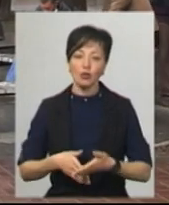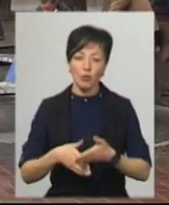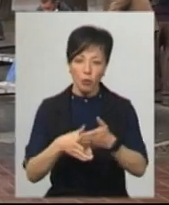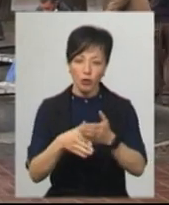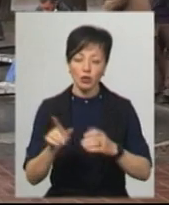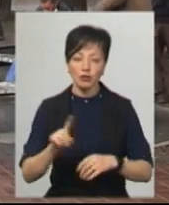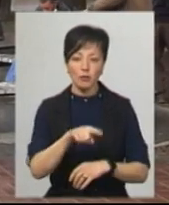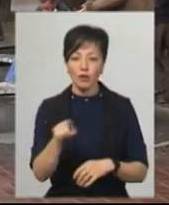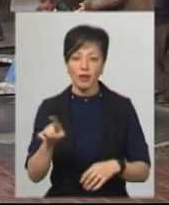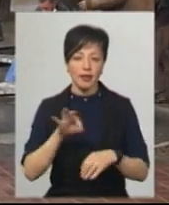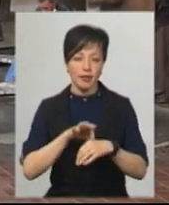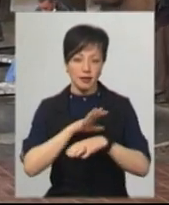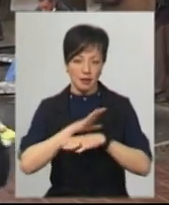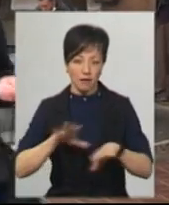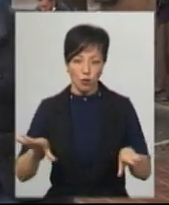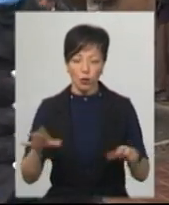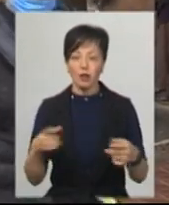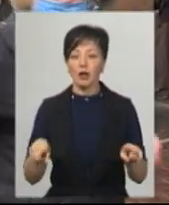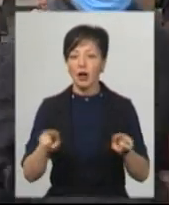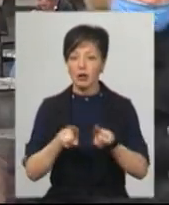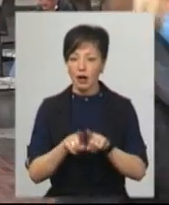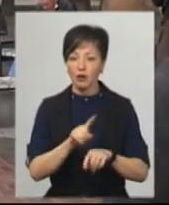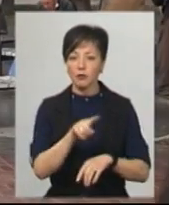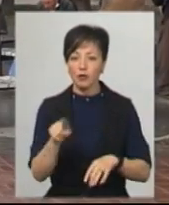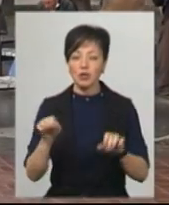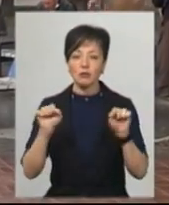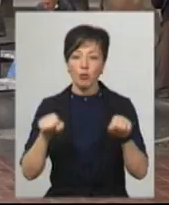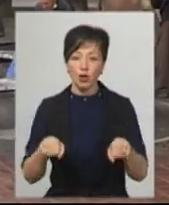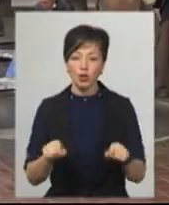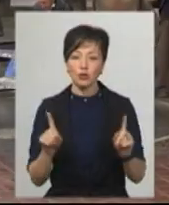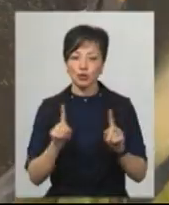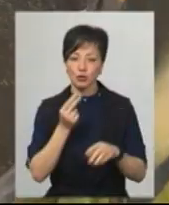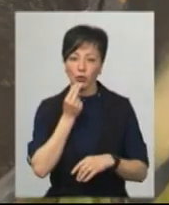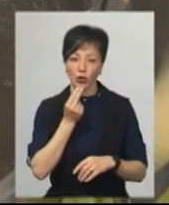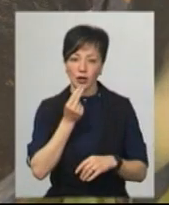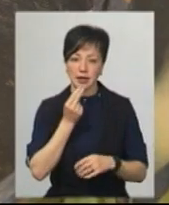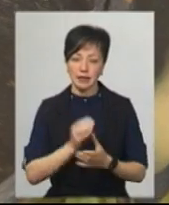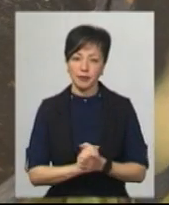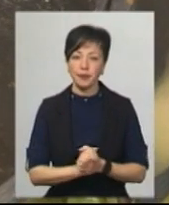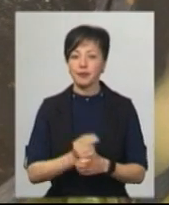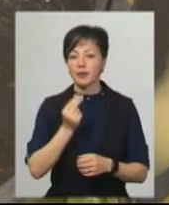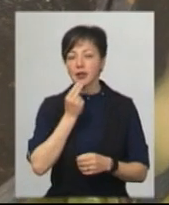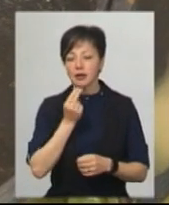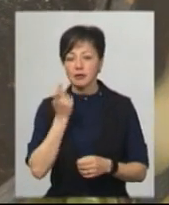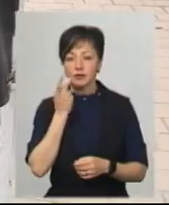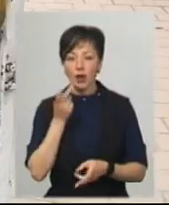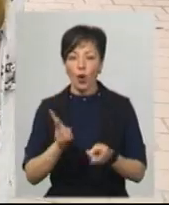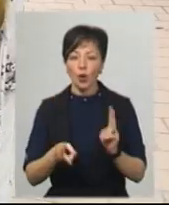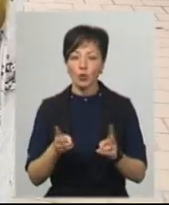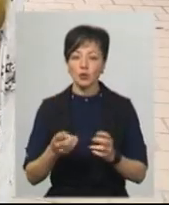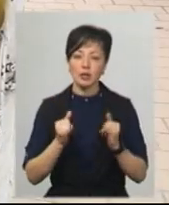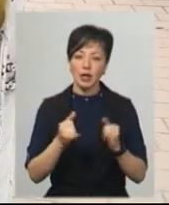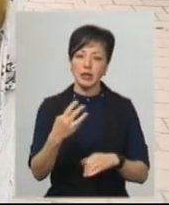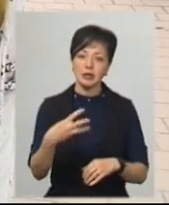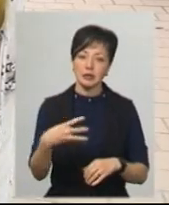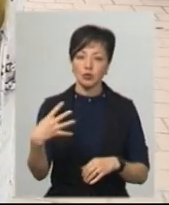щоб вони не захворіли, а також, щоб вони змогли щось поїсти. Їжу щоразу готують для 30-40